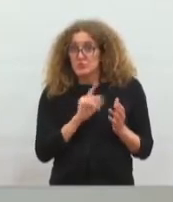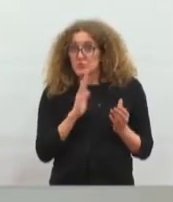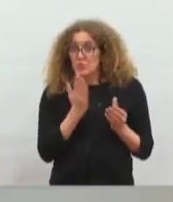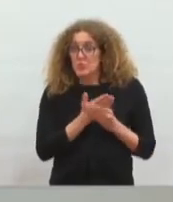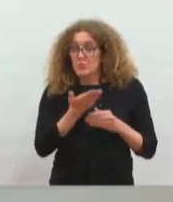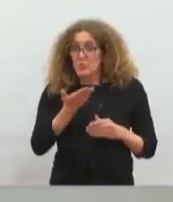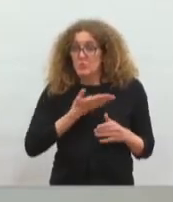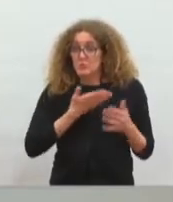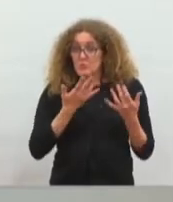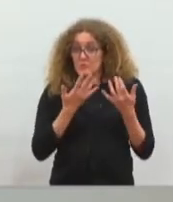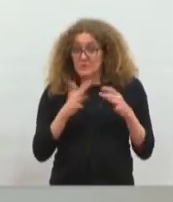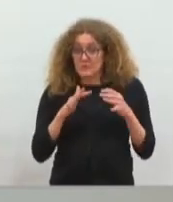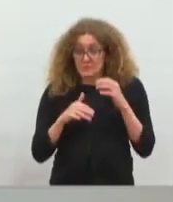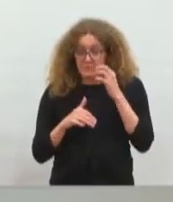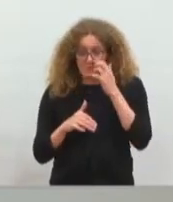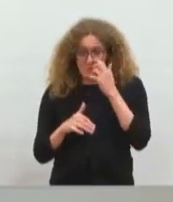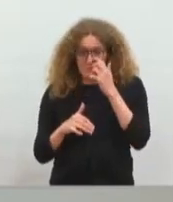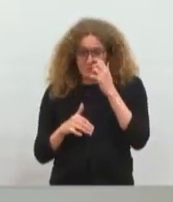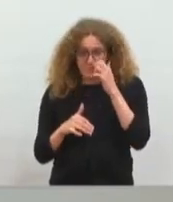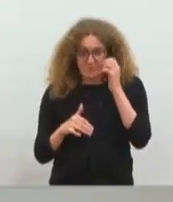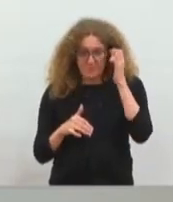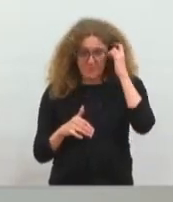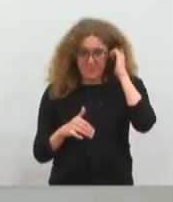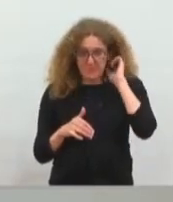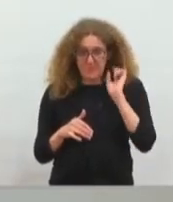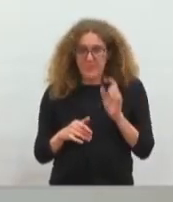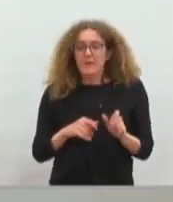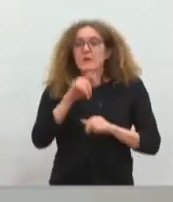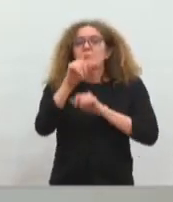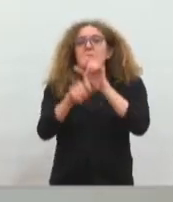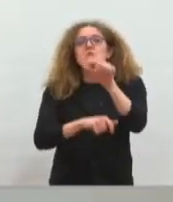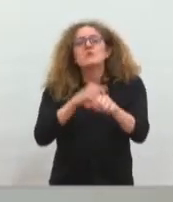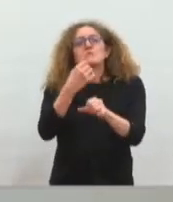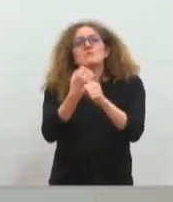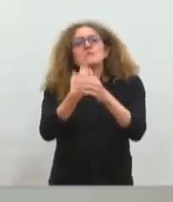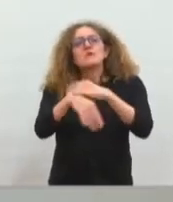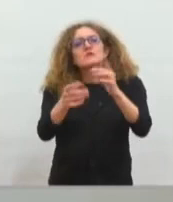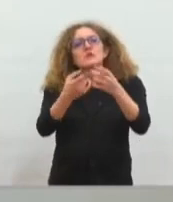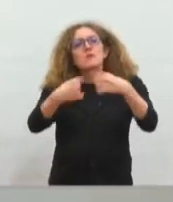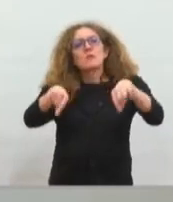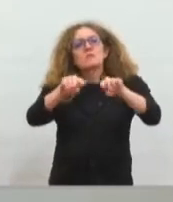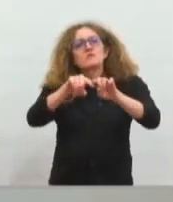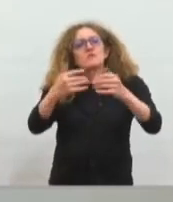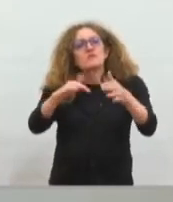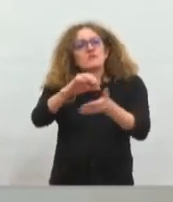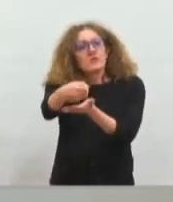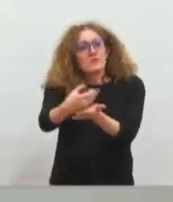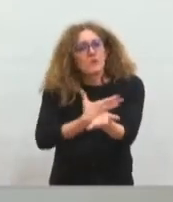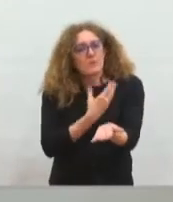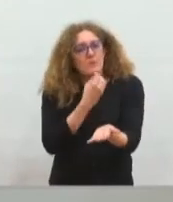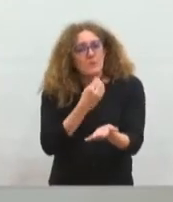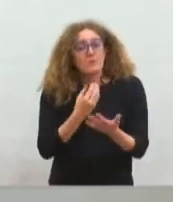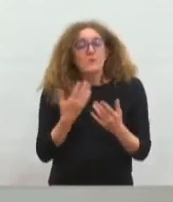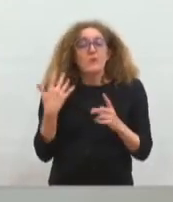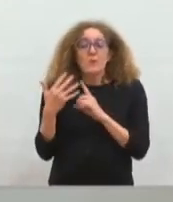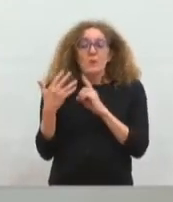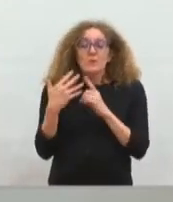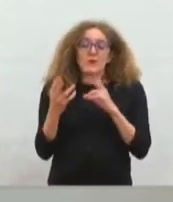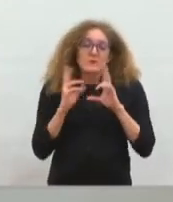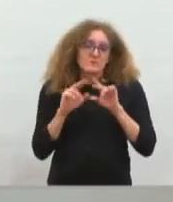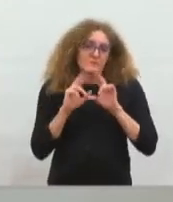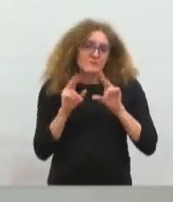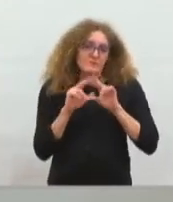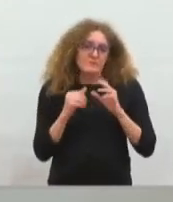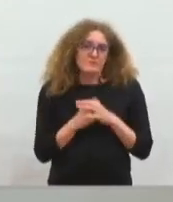et d'ailleurs, j'ai eu des retours, y compris des membres des différentes commissions, qui ont reçu le document. Je vous rappelle le contexte. En